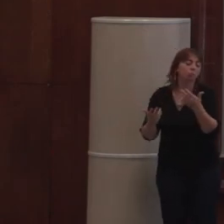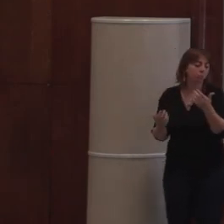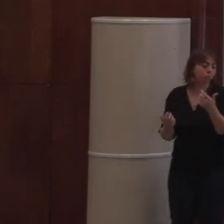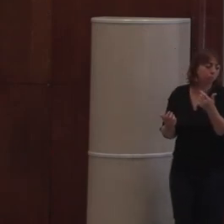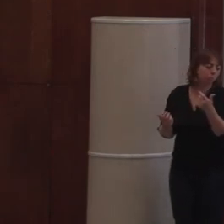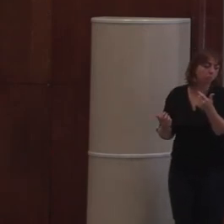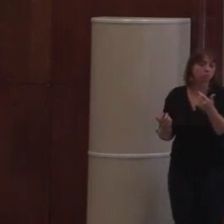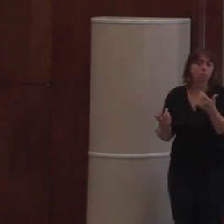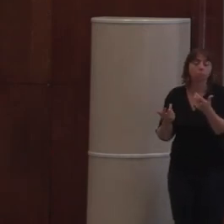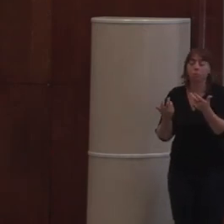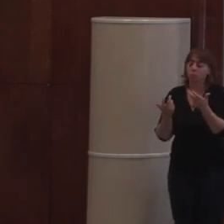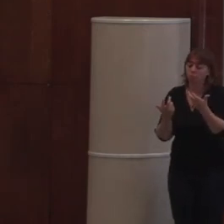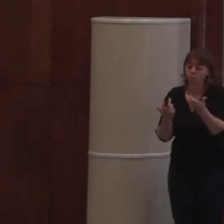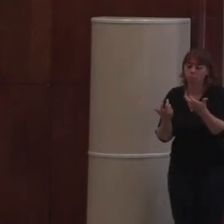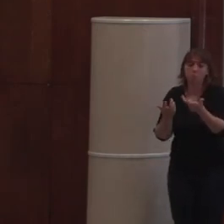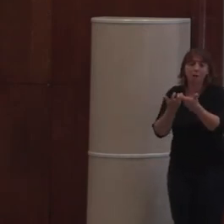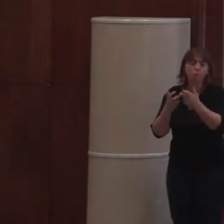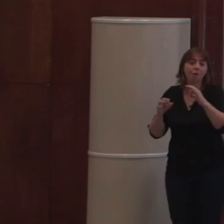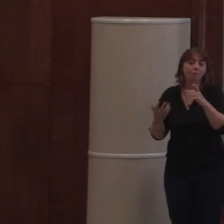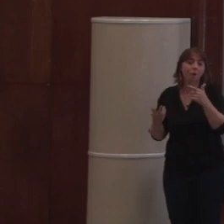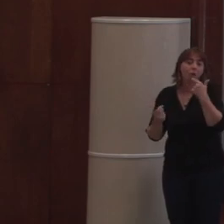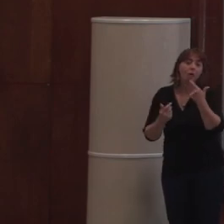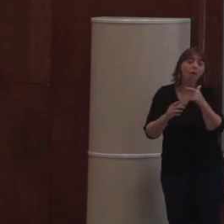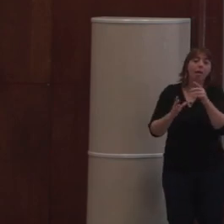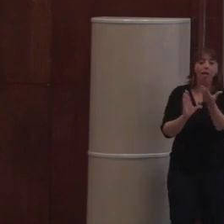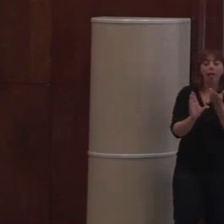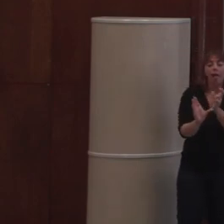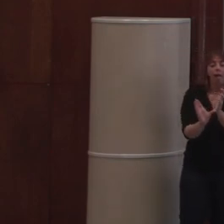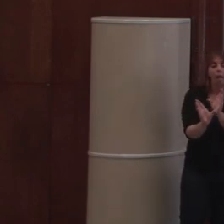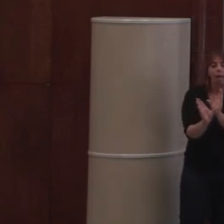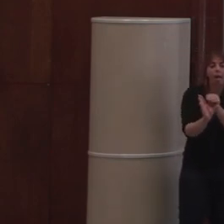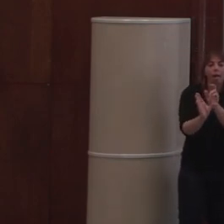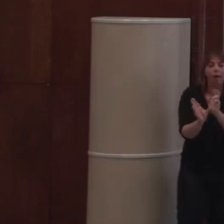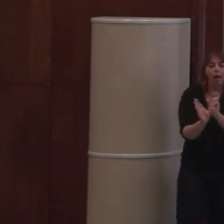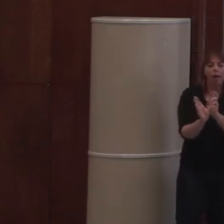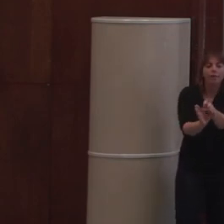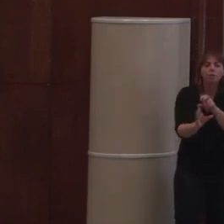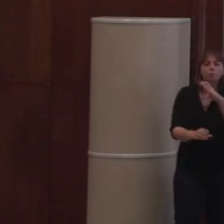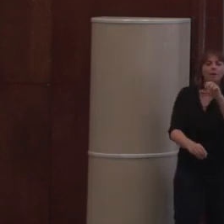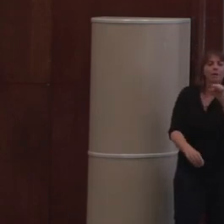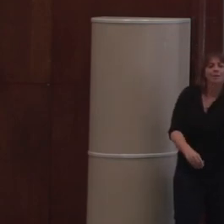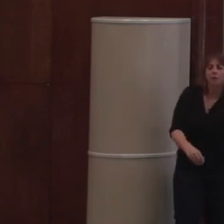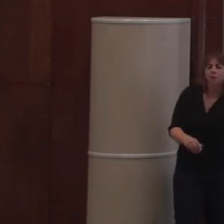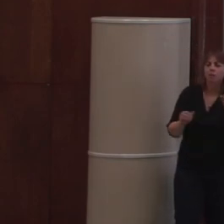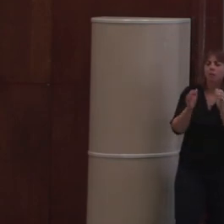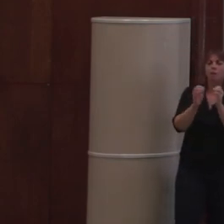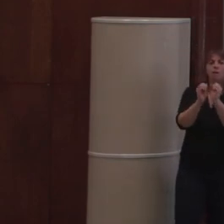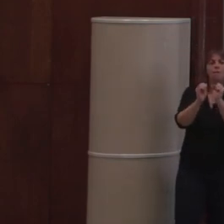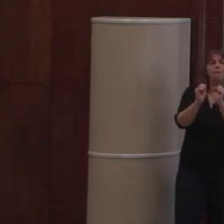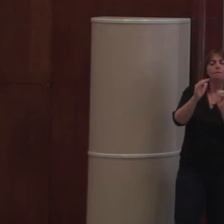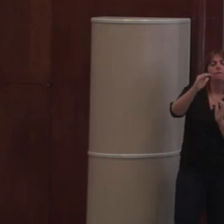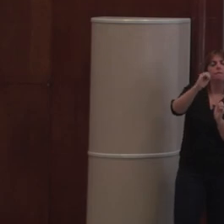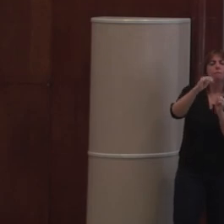mutualise toute la partie intégration CSS.'est-à qu'on prend un framework CSS existant, qu'on